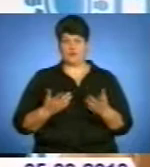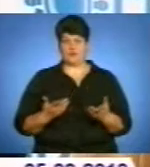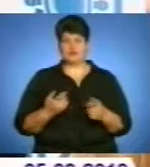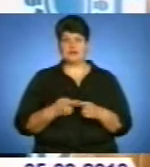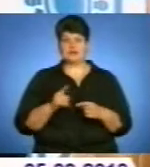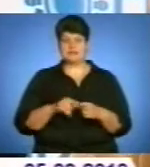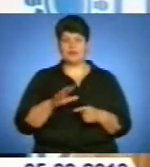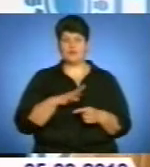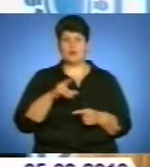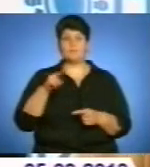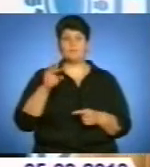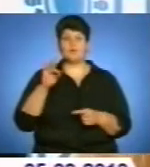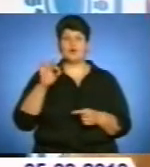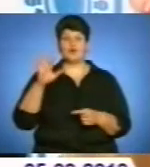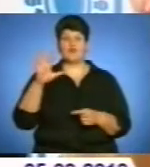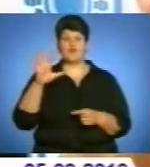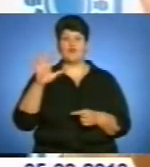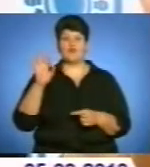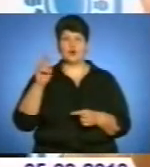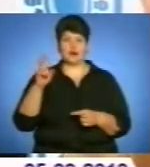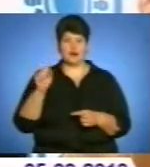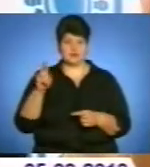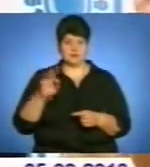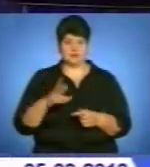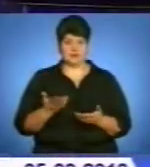відверта провокація, як ви розумієте.